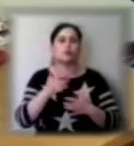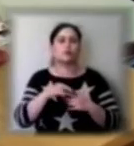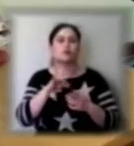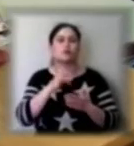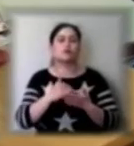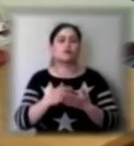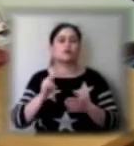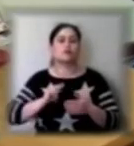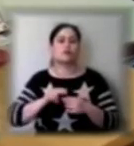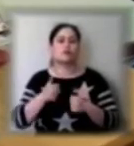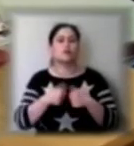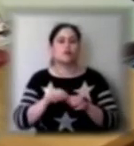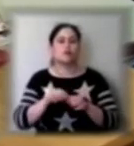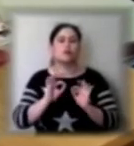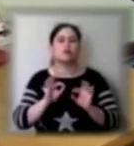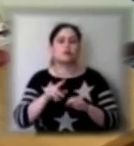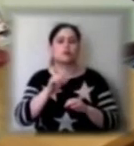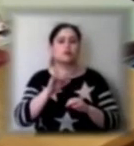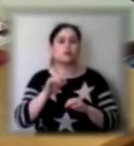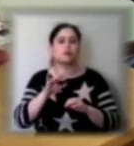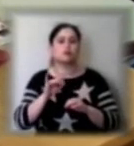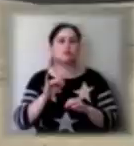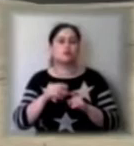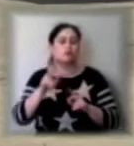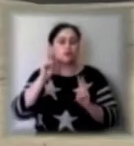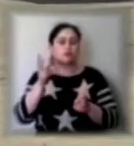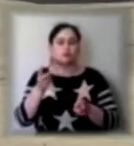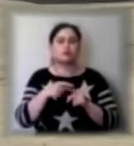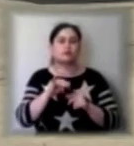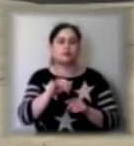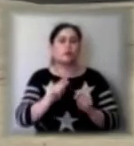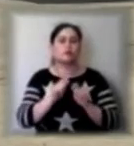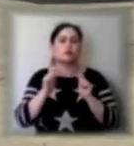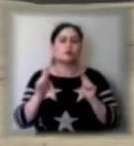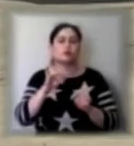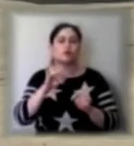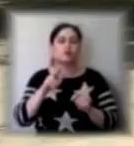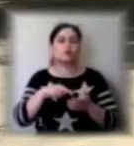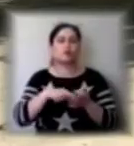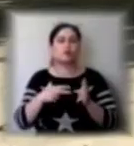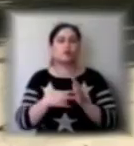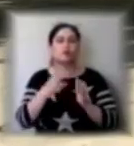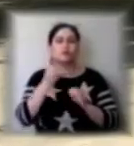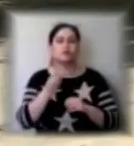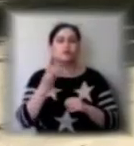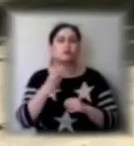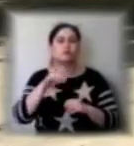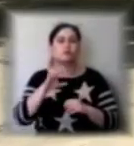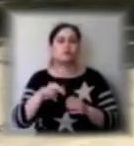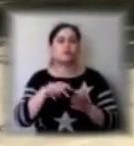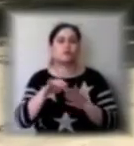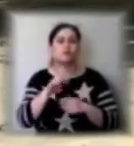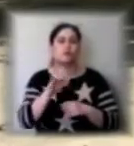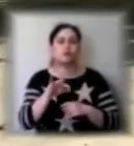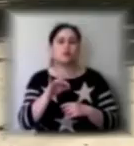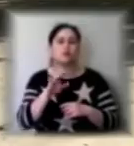говорить Валентина Позняк, невідомо. Їх відкриття уряд запланував на третьому етапі виходу з карантину. Після 22